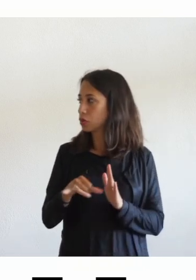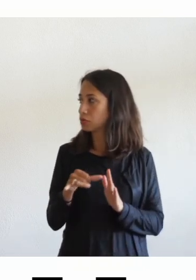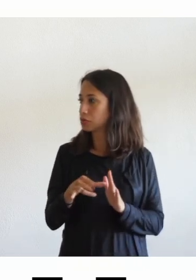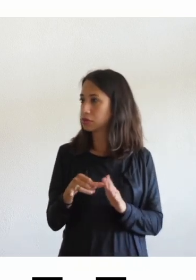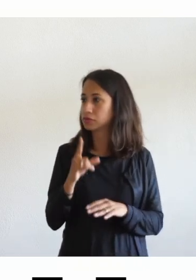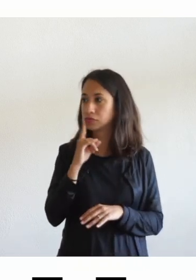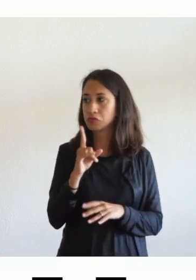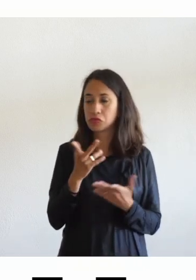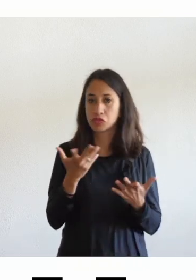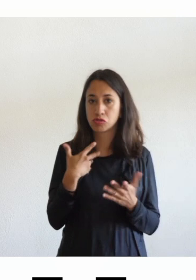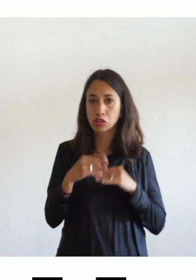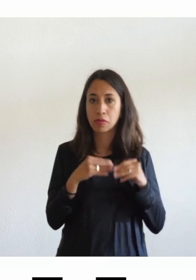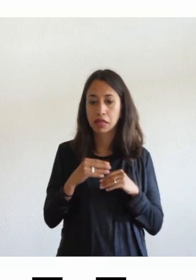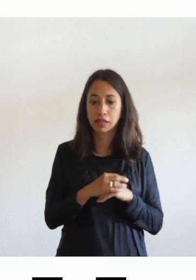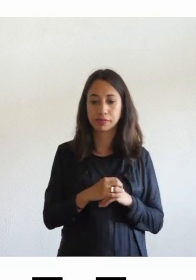insomma dai canali